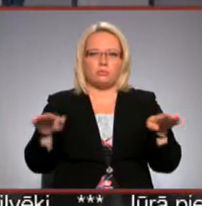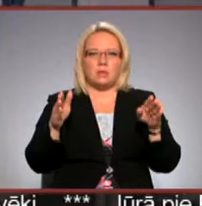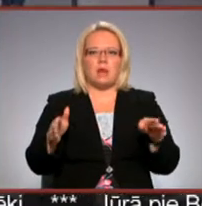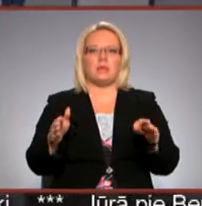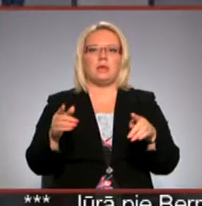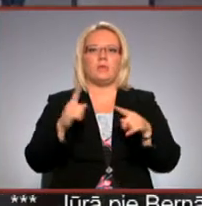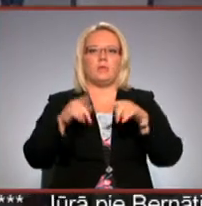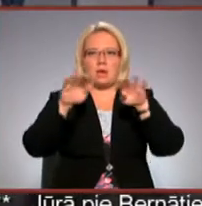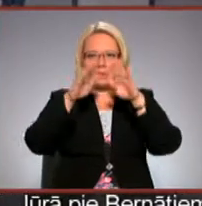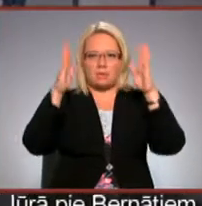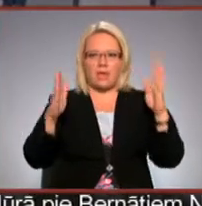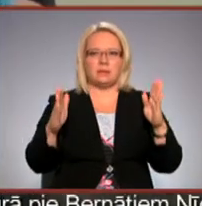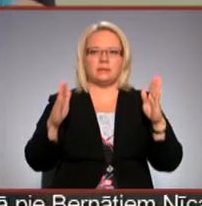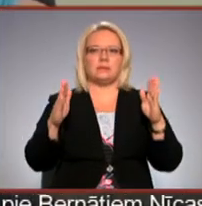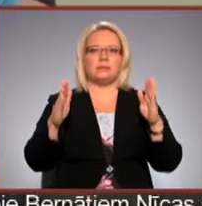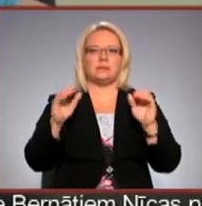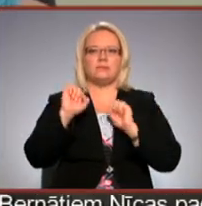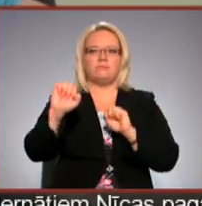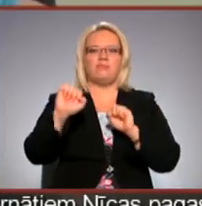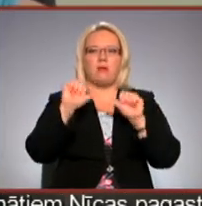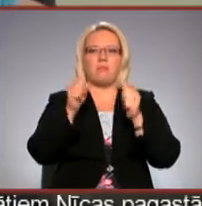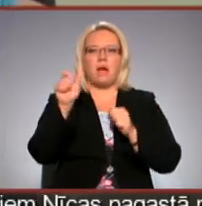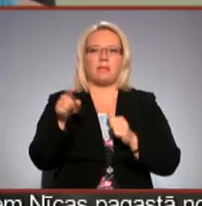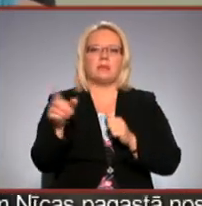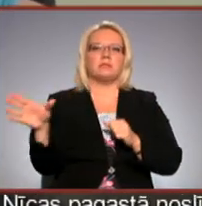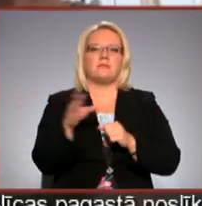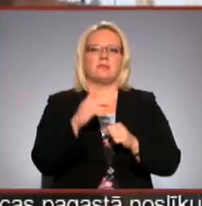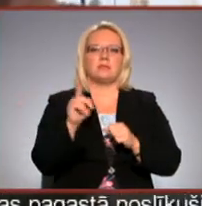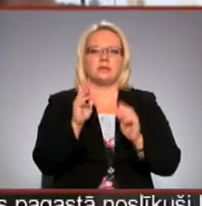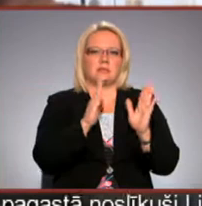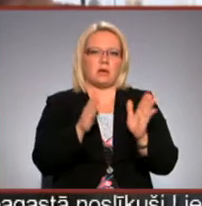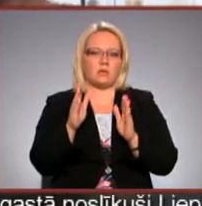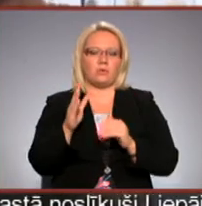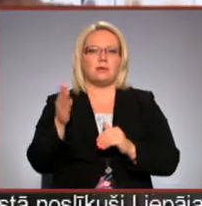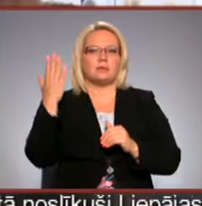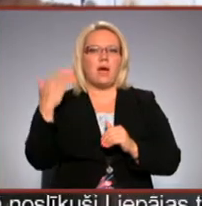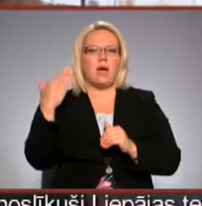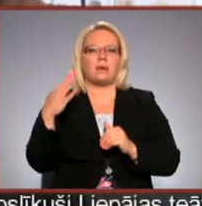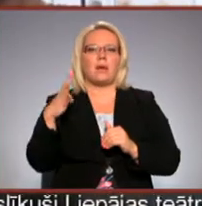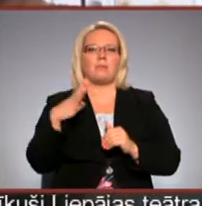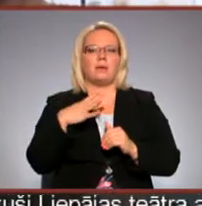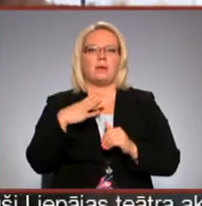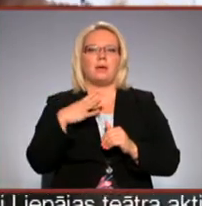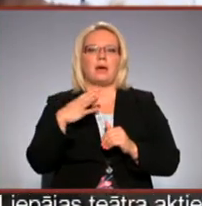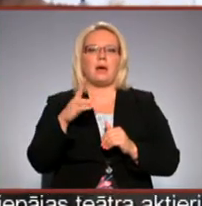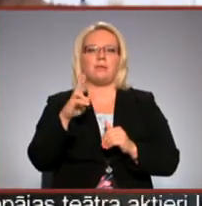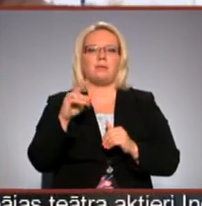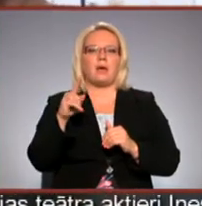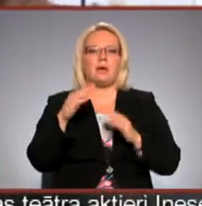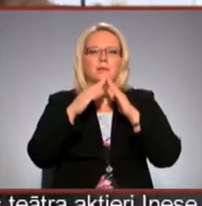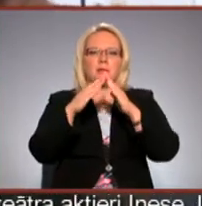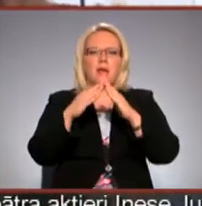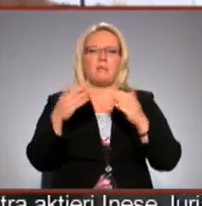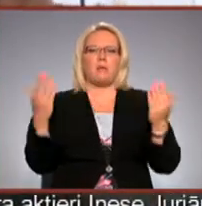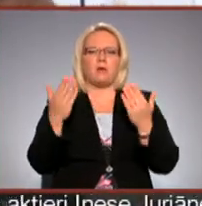virs māksliniekiem. Tas viss ir pat tiešām sakārtots. Savā laikā bija nazareti, bija un vēl